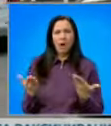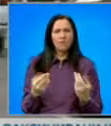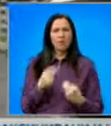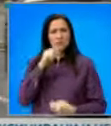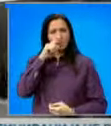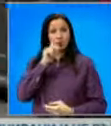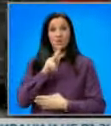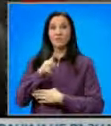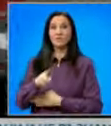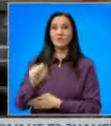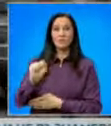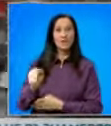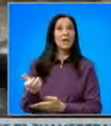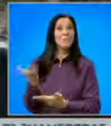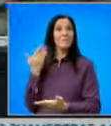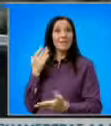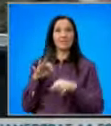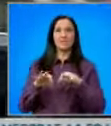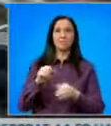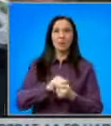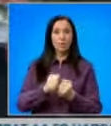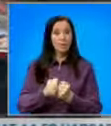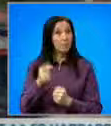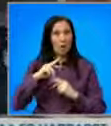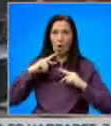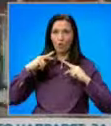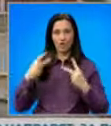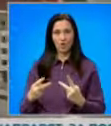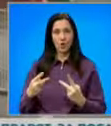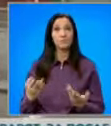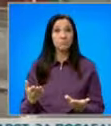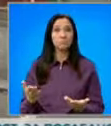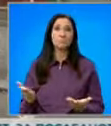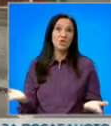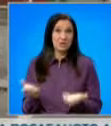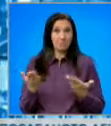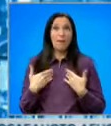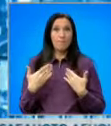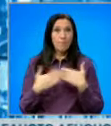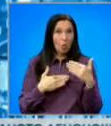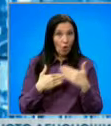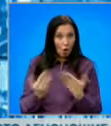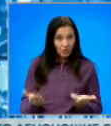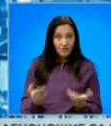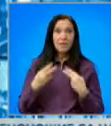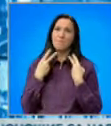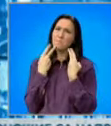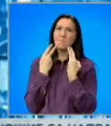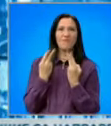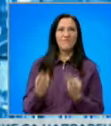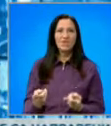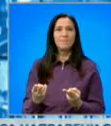самочувствие влиза партията в предизборната битка, тя отговори. Че сме подготвени, предвидими,